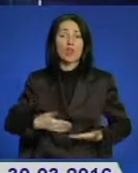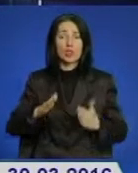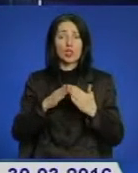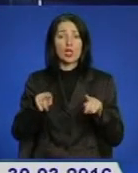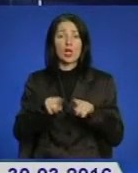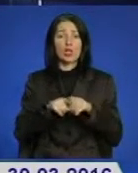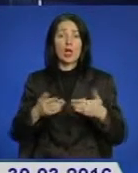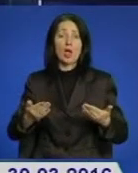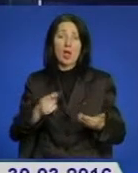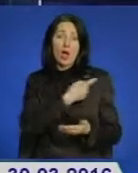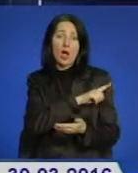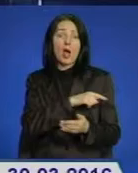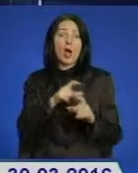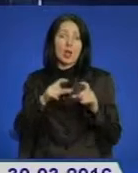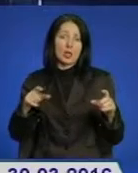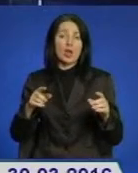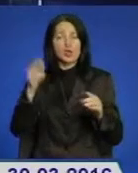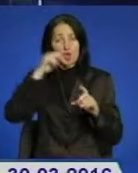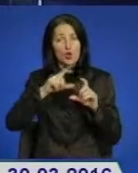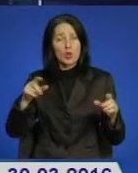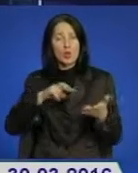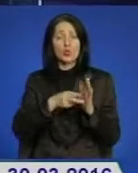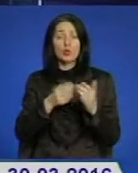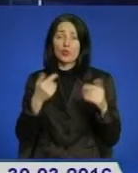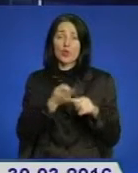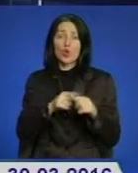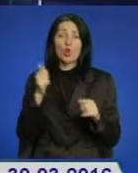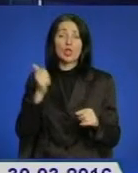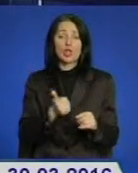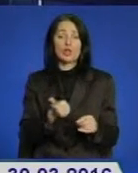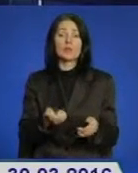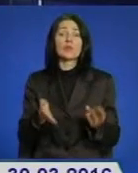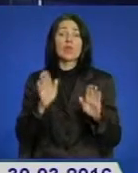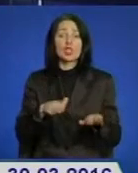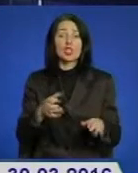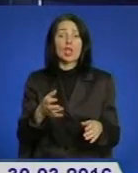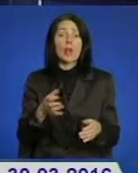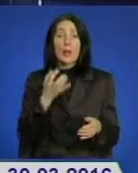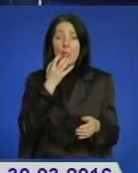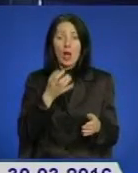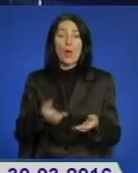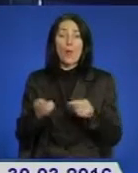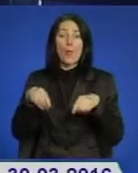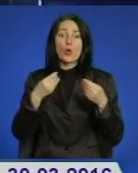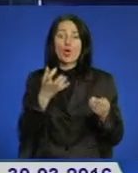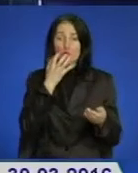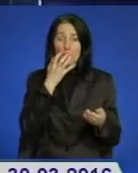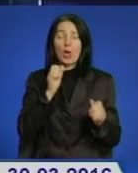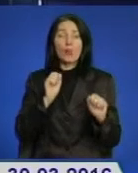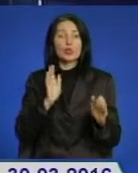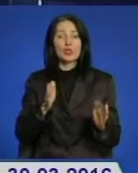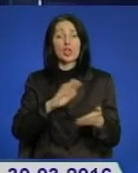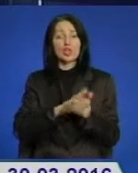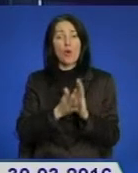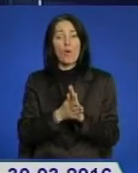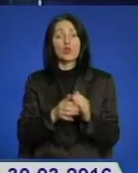планують вже цього тижня. Завершити подачу тепла по місту можуть лише за умови, що середньодобова температура впродовж трьох